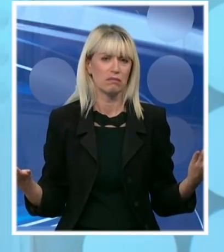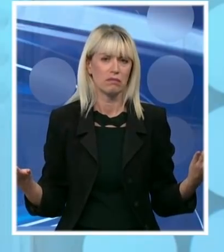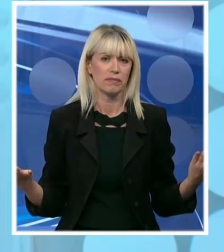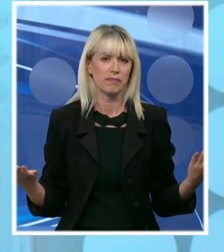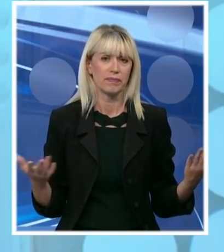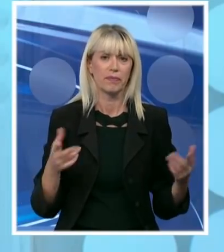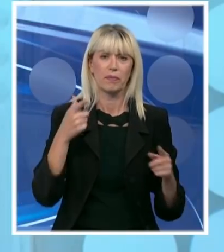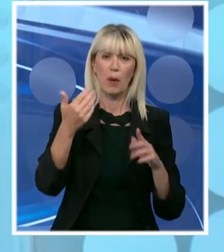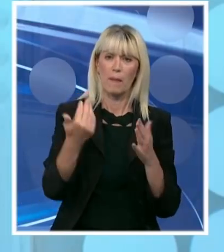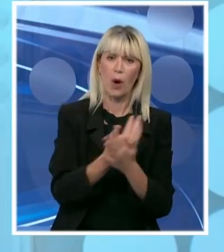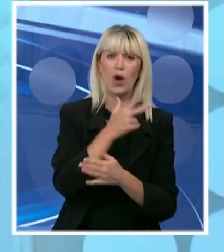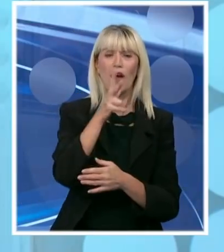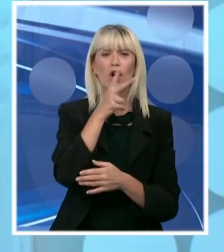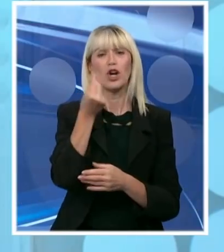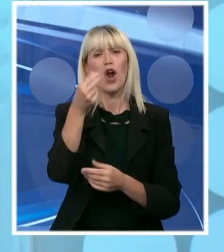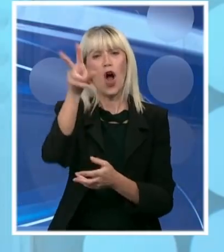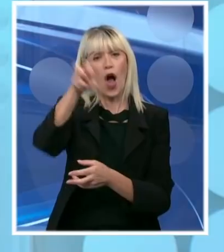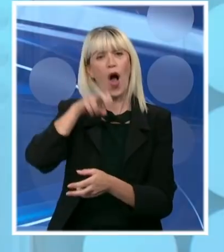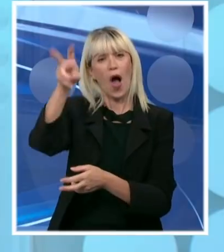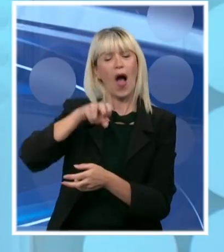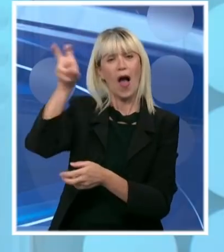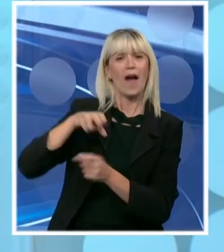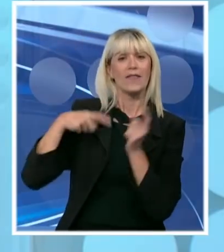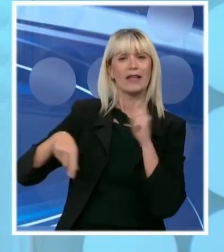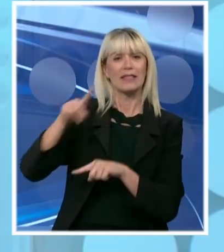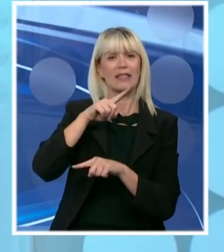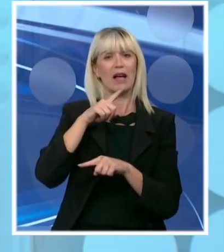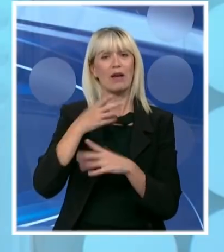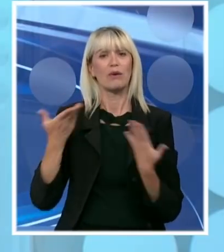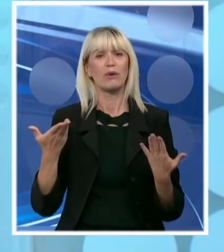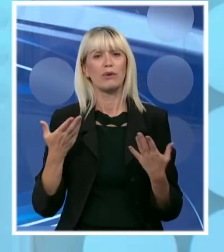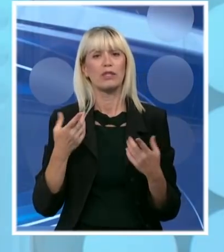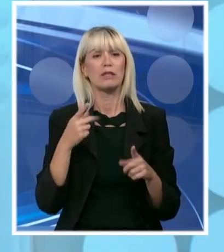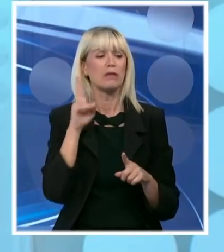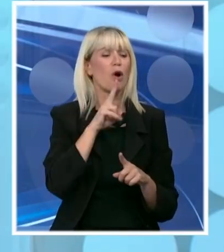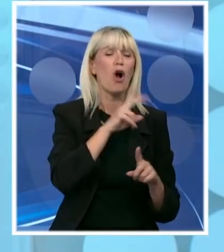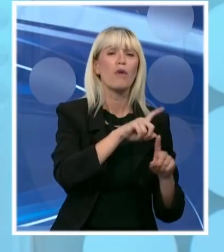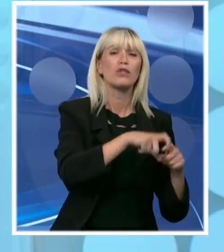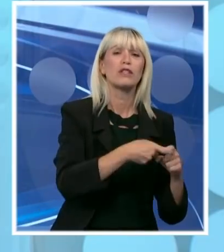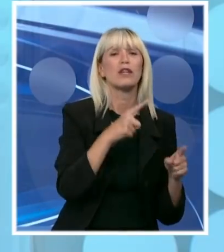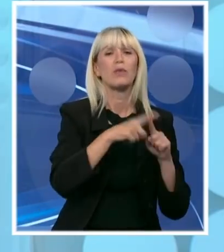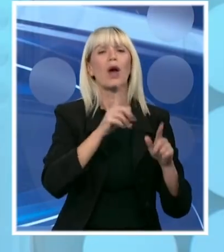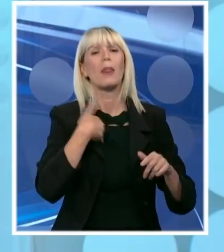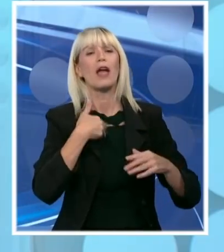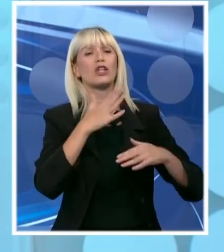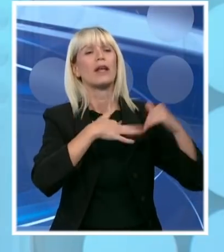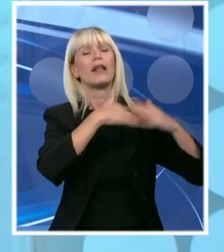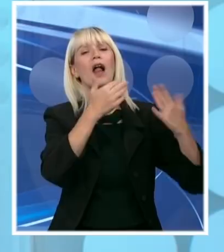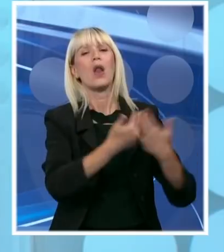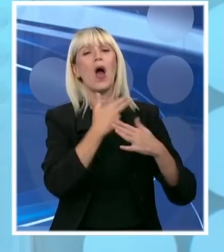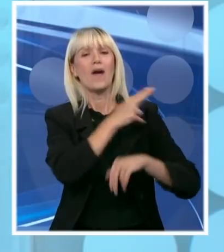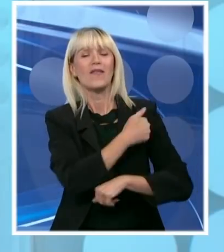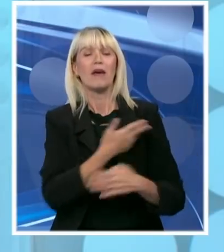Hteli biste ponovo pare da uzimate na linoleum u liftu pošto vam ne odgovara da se grade nove bolnice ili kumovi Tomice Milosavljeviće.